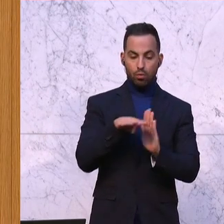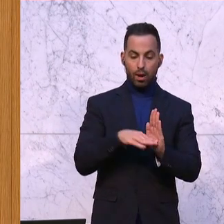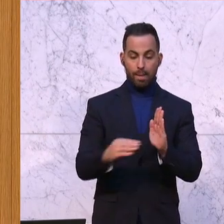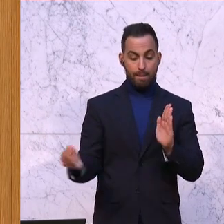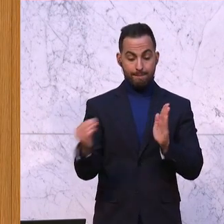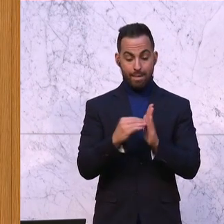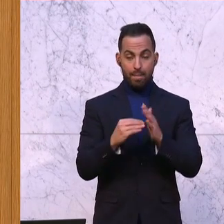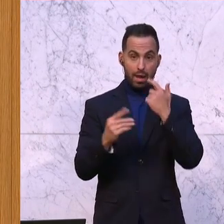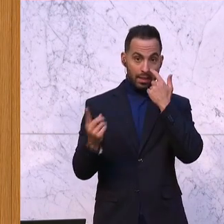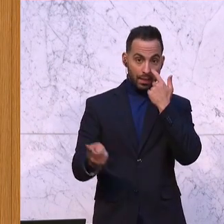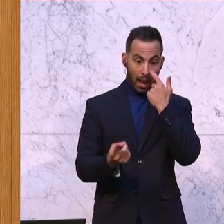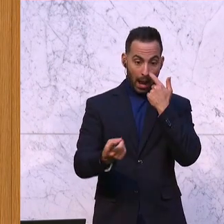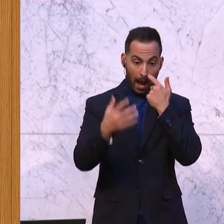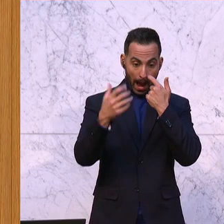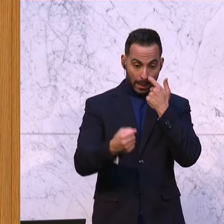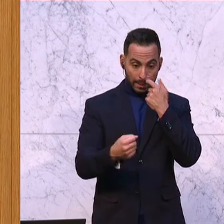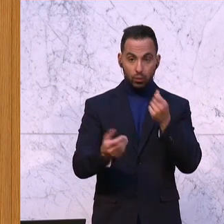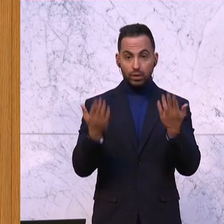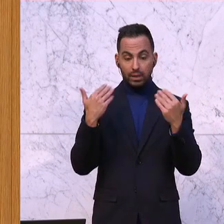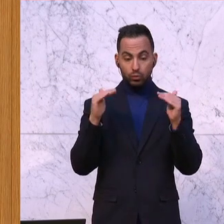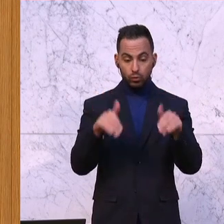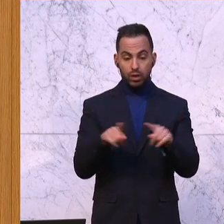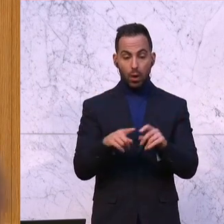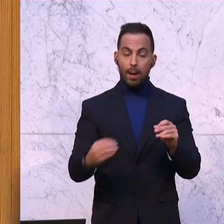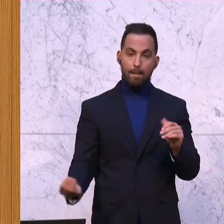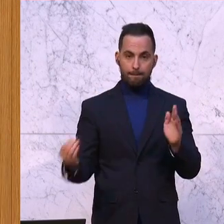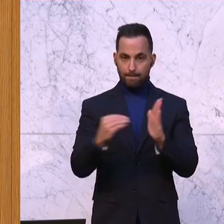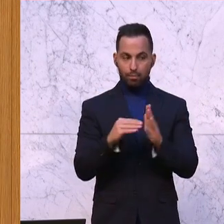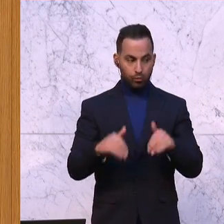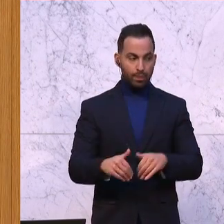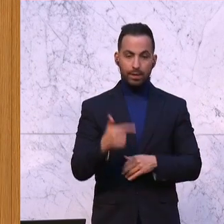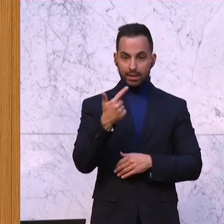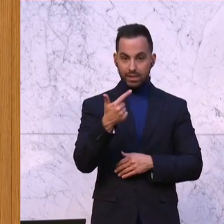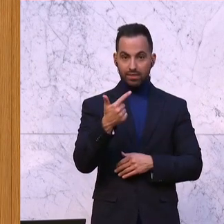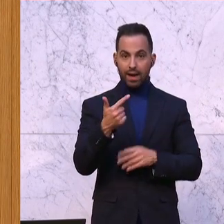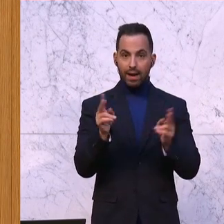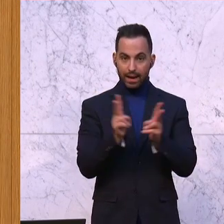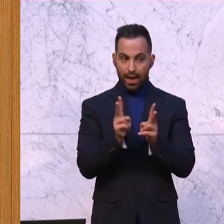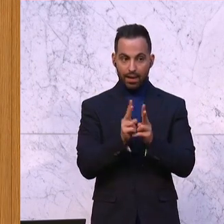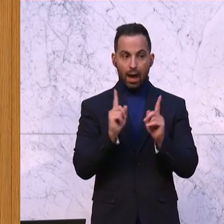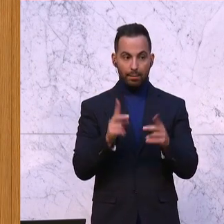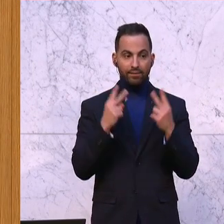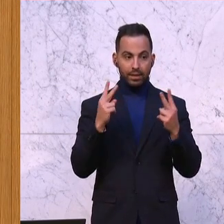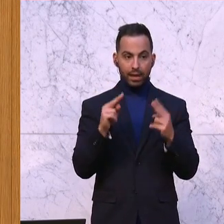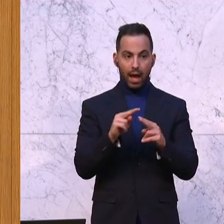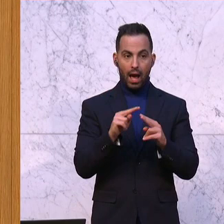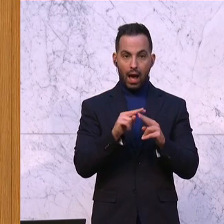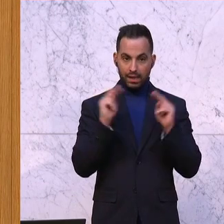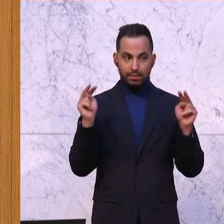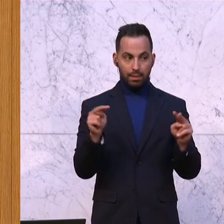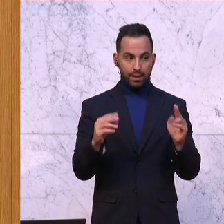Nachhaltigkeit und Klimaschutz mit anführen. Zwei kleine, aber dennoch wichtige Aspekte, die in diesem